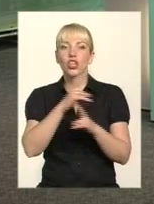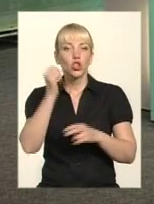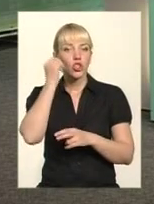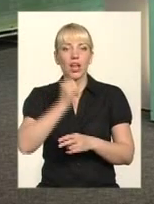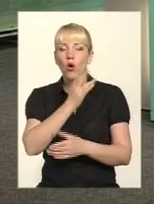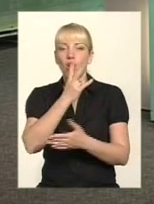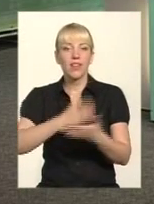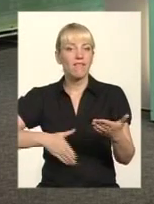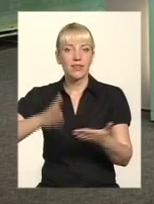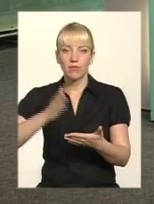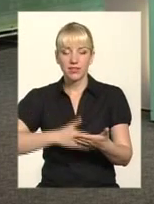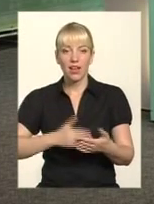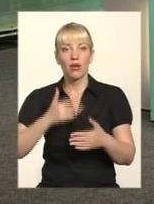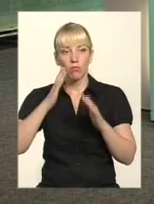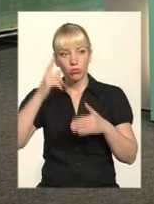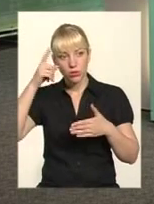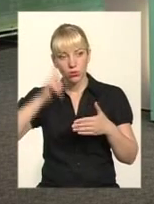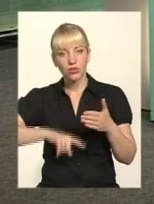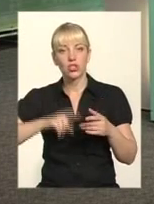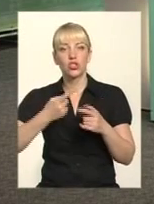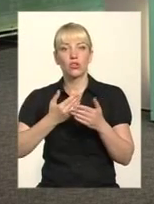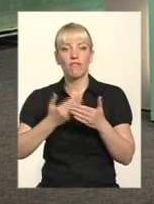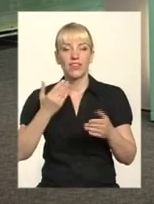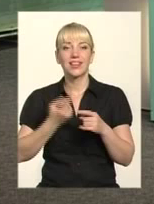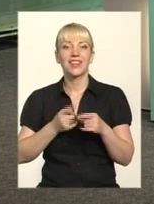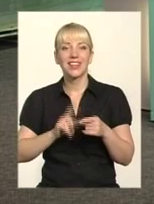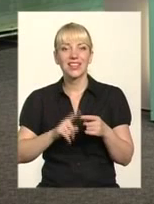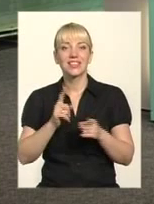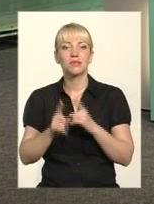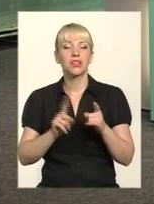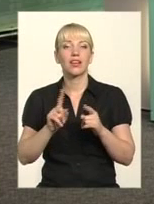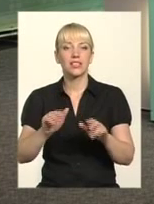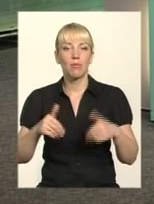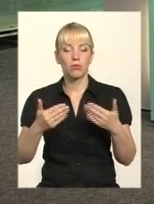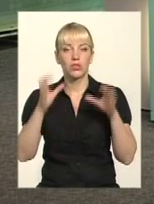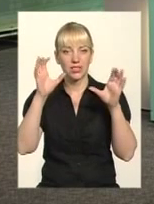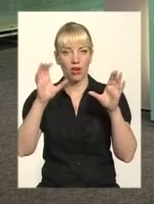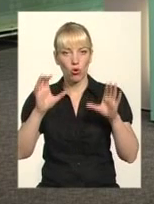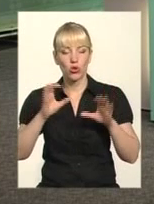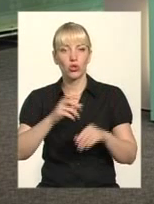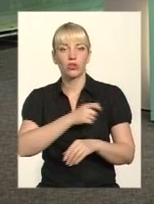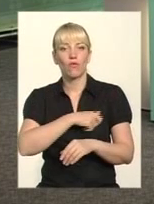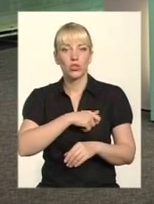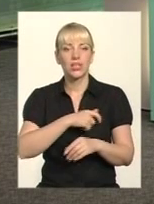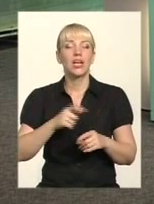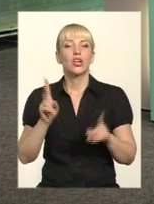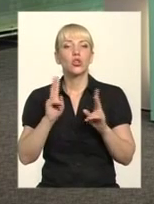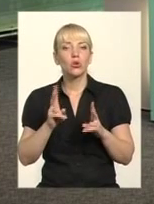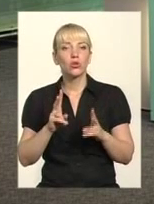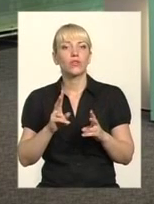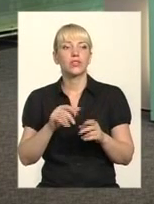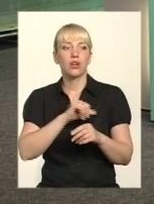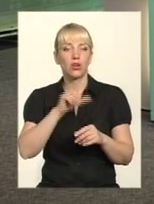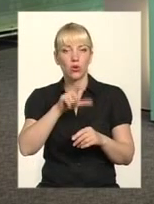що справді від тих змін, які нам пропонують законотворці, і від тих змін, які створюють